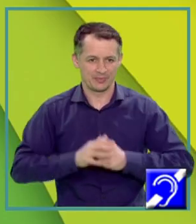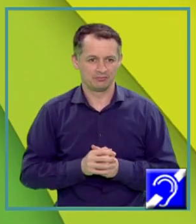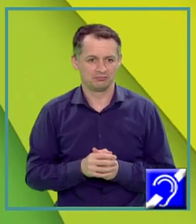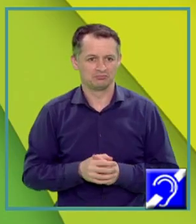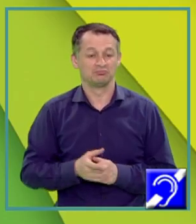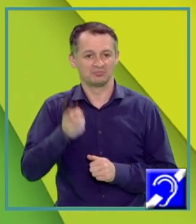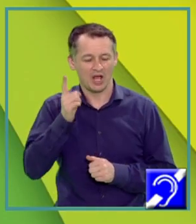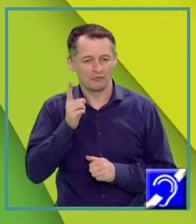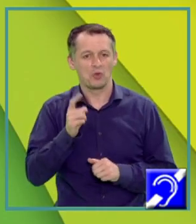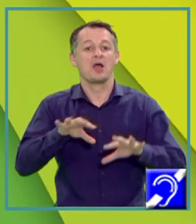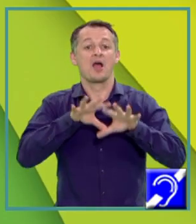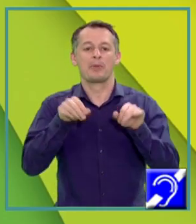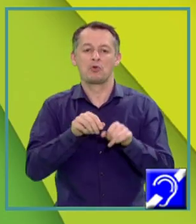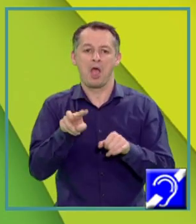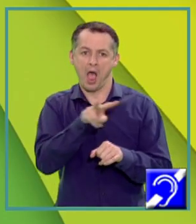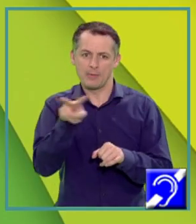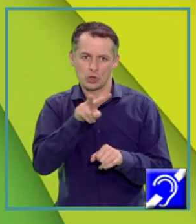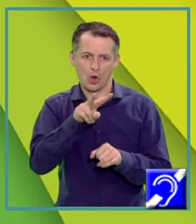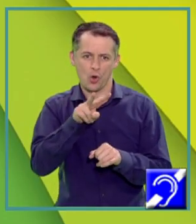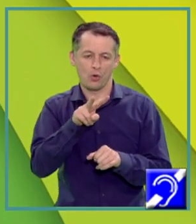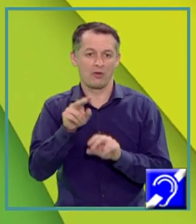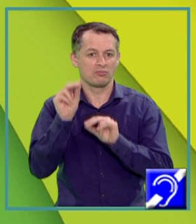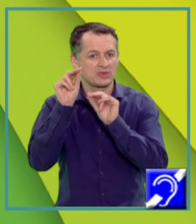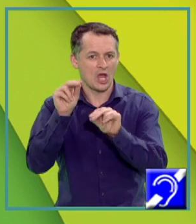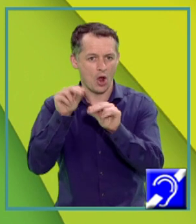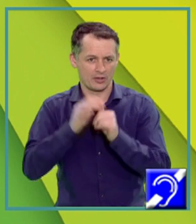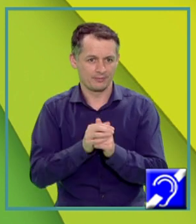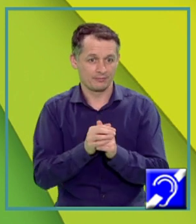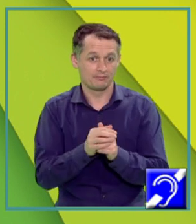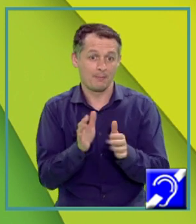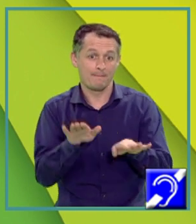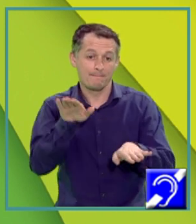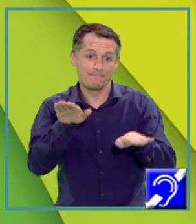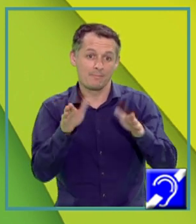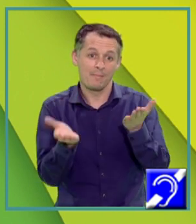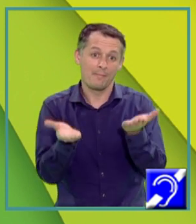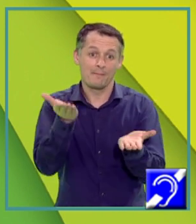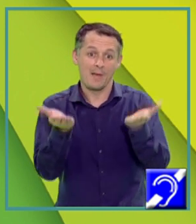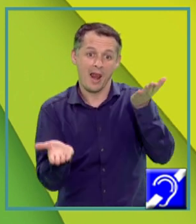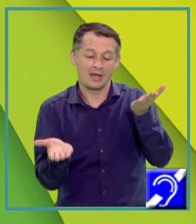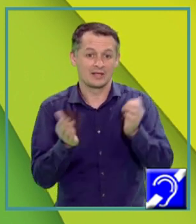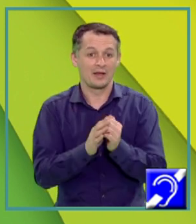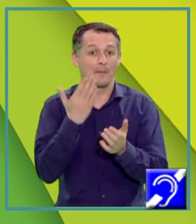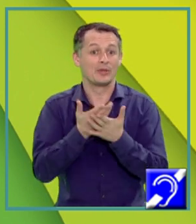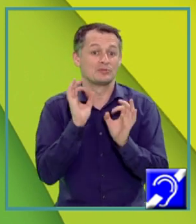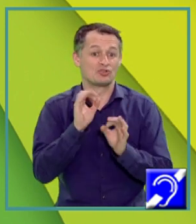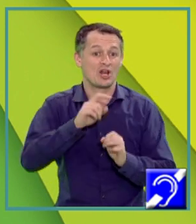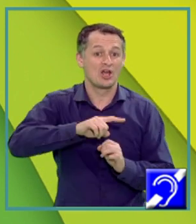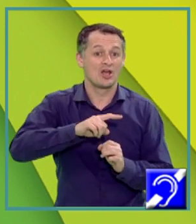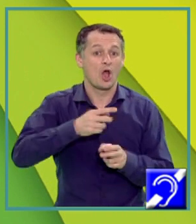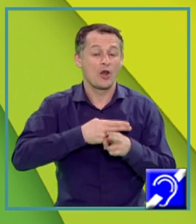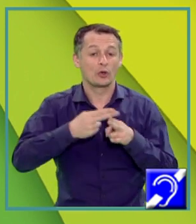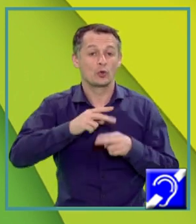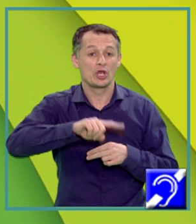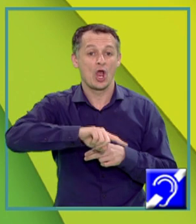au coexistat ambele teorii. Balanța s-a înclinat în favoarea naturii ondulatorii la